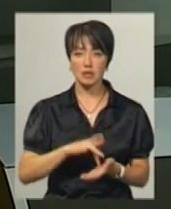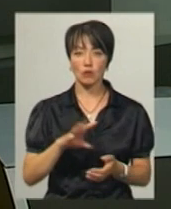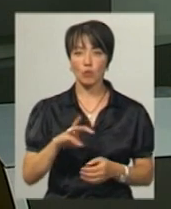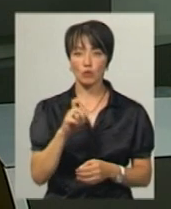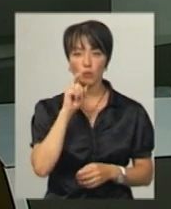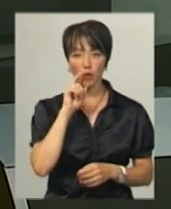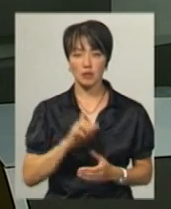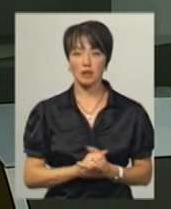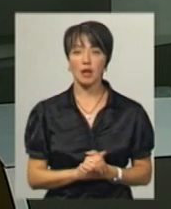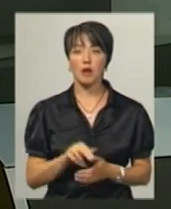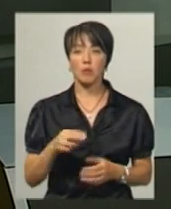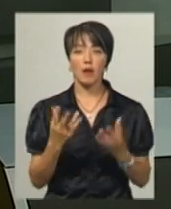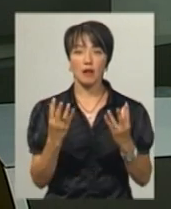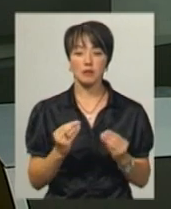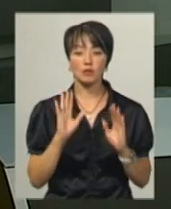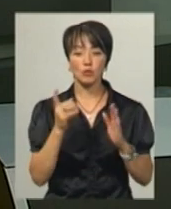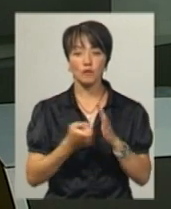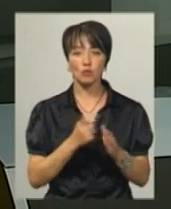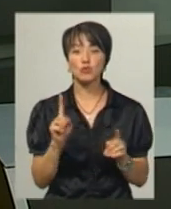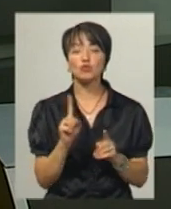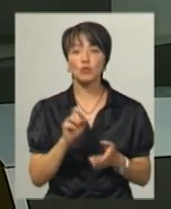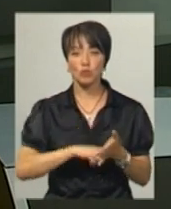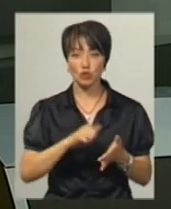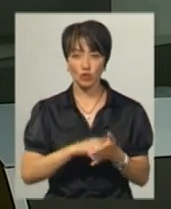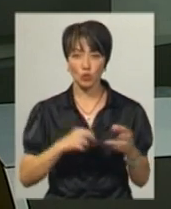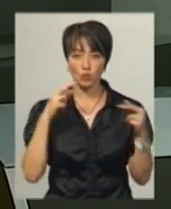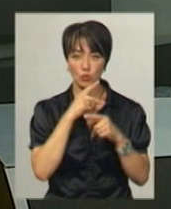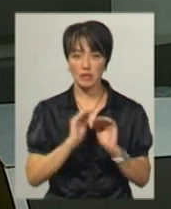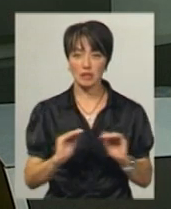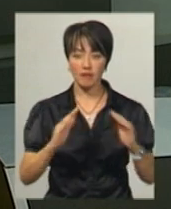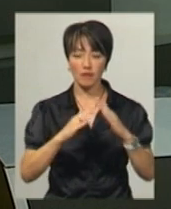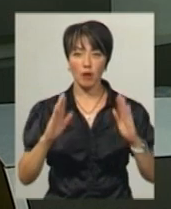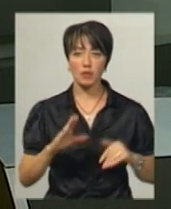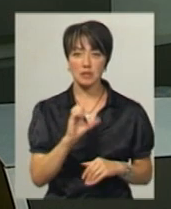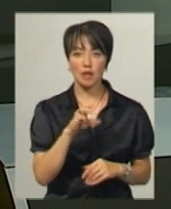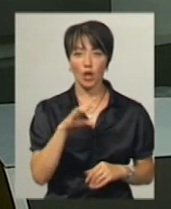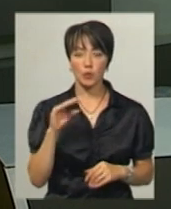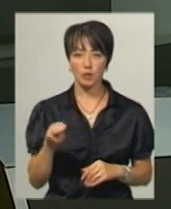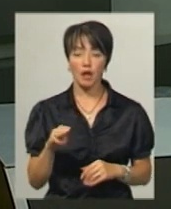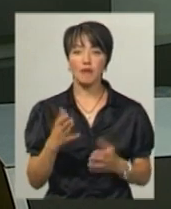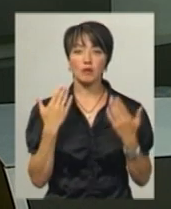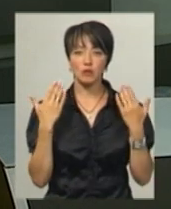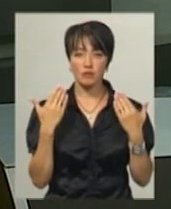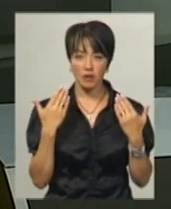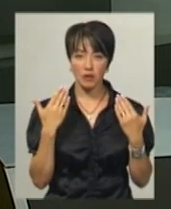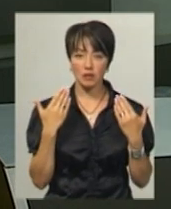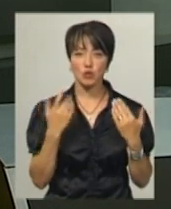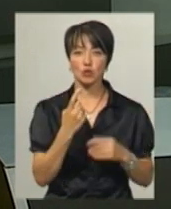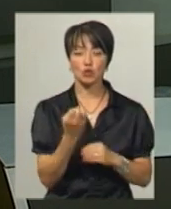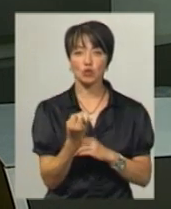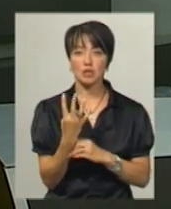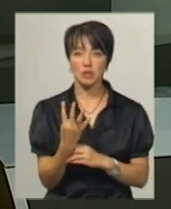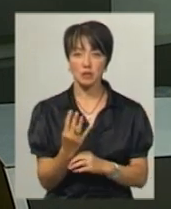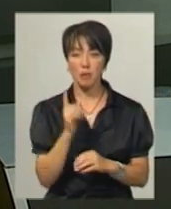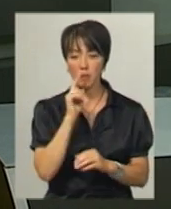України. У п'ятницю стане відомо, що саме спричинило отруєння дітей в таборі «Салют» в Коблево, де відпочивали 114